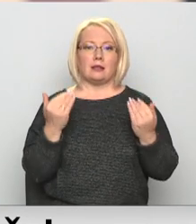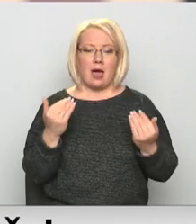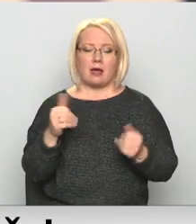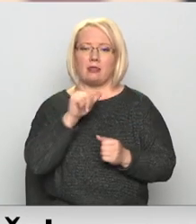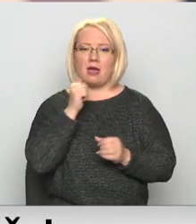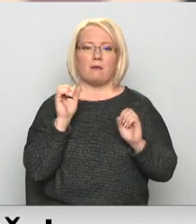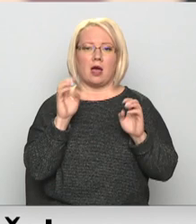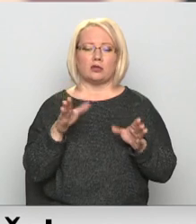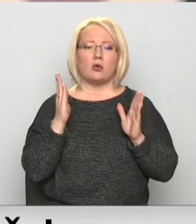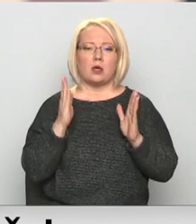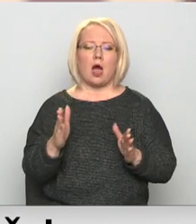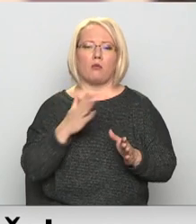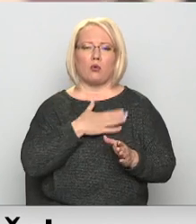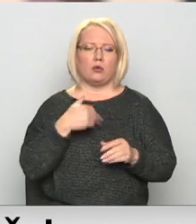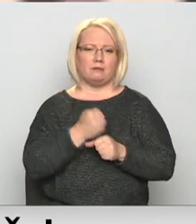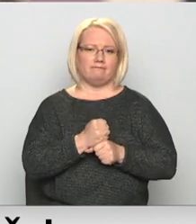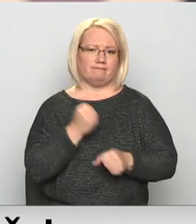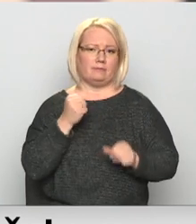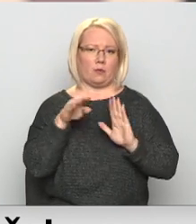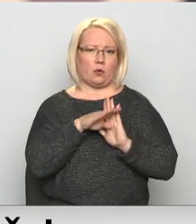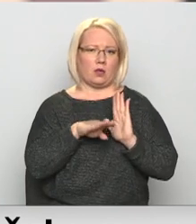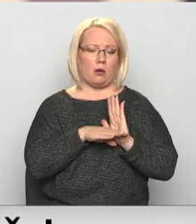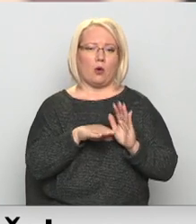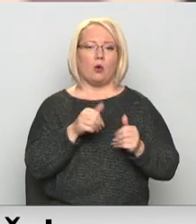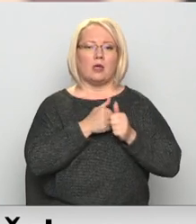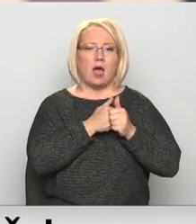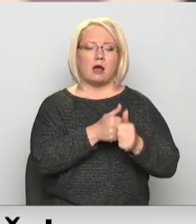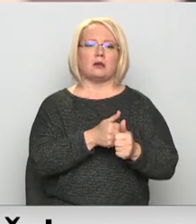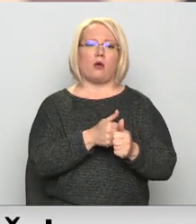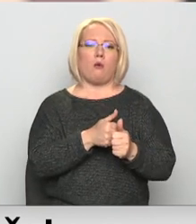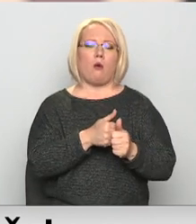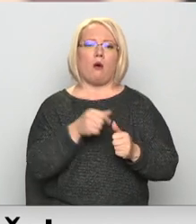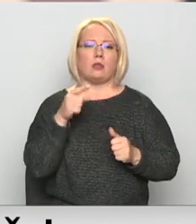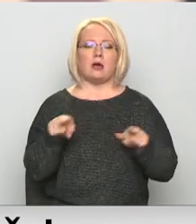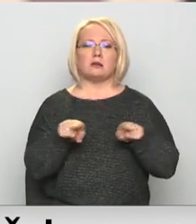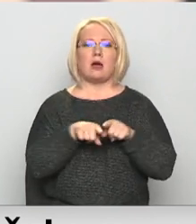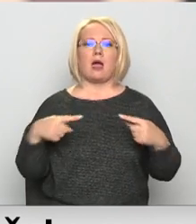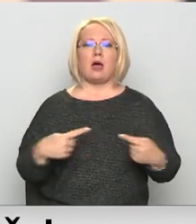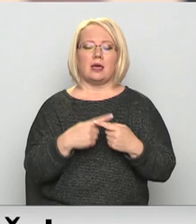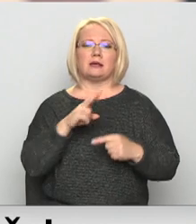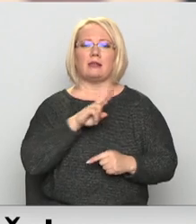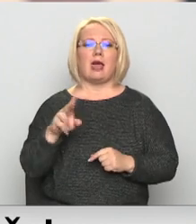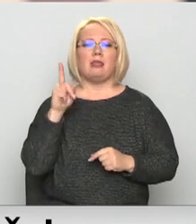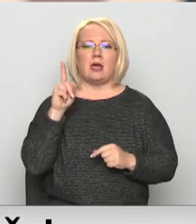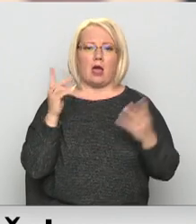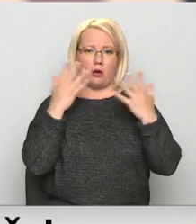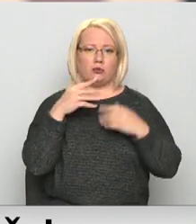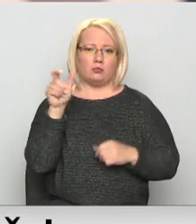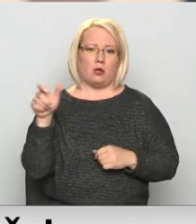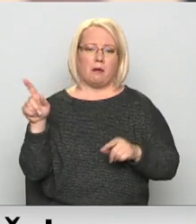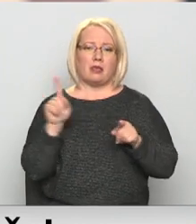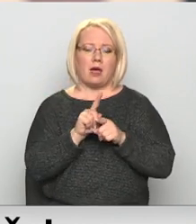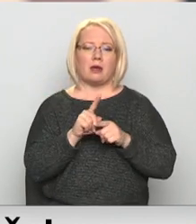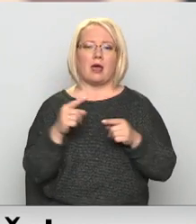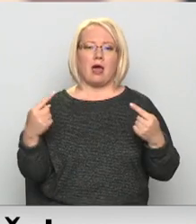noteikti ir jābūt krietni stingrākiem. Jāsaku līdz un tas arī attiecās ne tikai uz politiķiem, bet tas arī attiecās uz